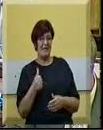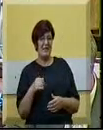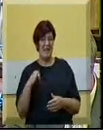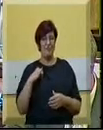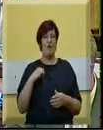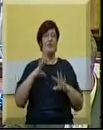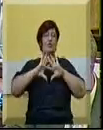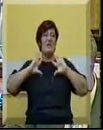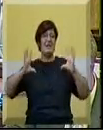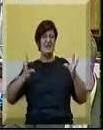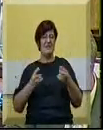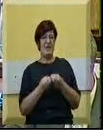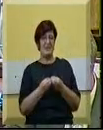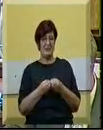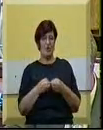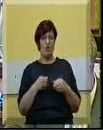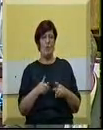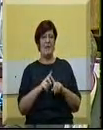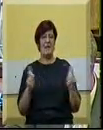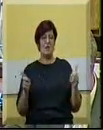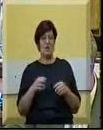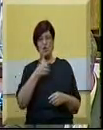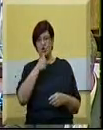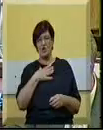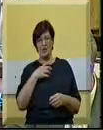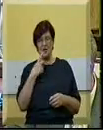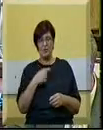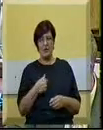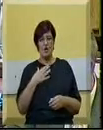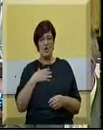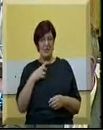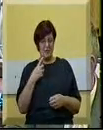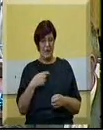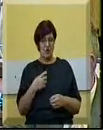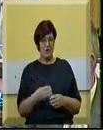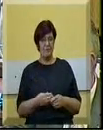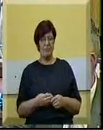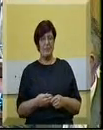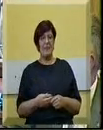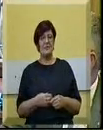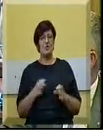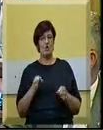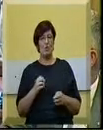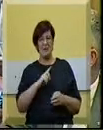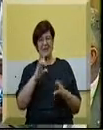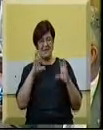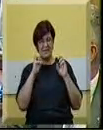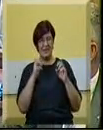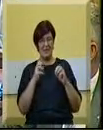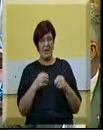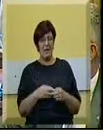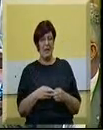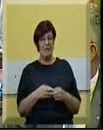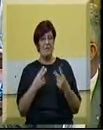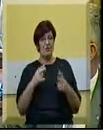Vojvodina je sve zajedno. I to me razlika. Šta želim da kažem? Želim da kažem da se očigledno nesvata suština